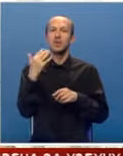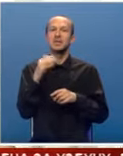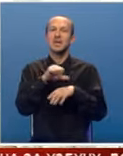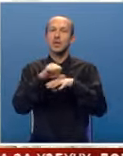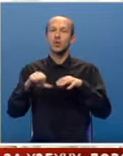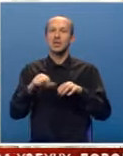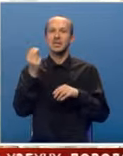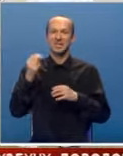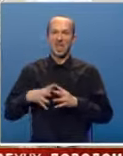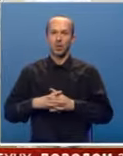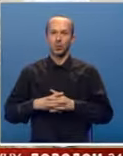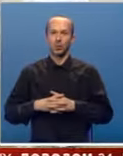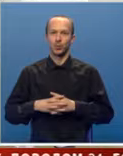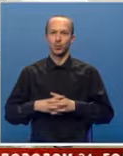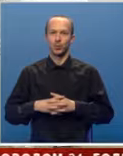hirurga iz Srpske.